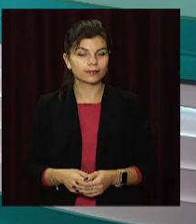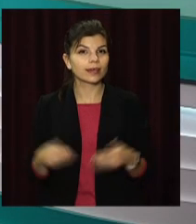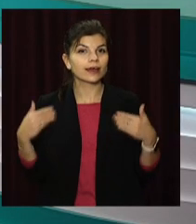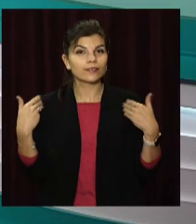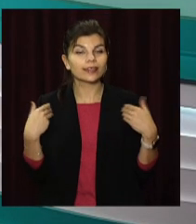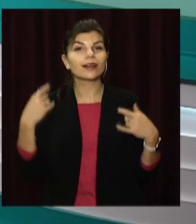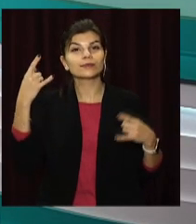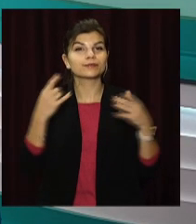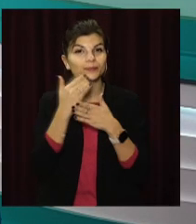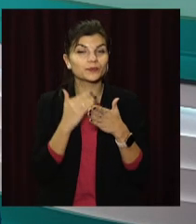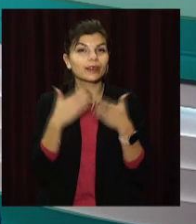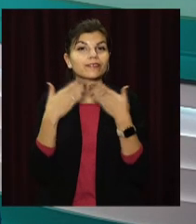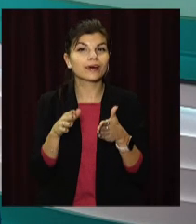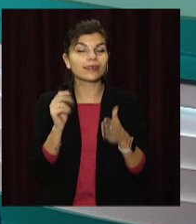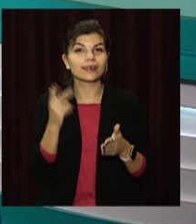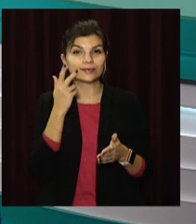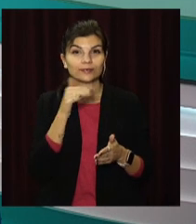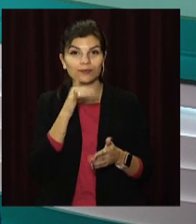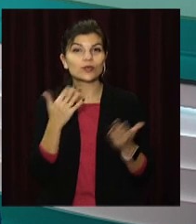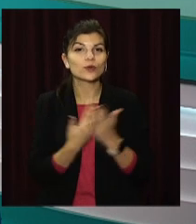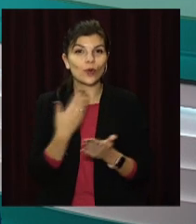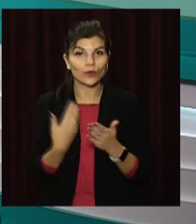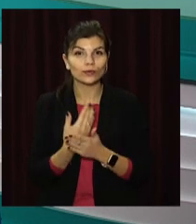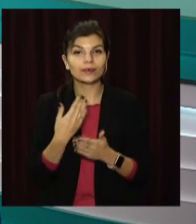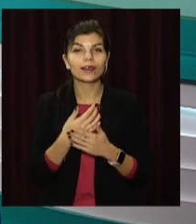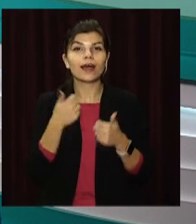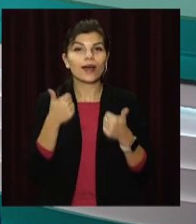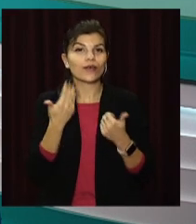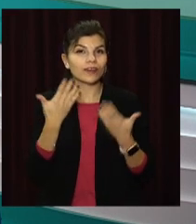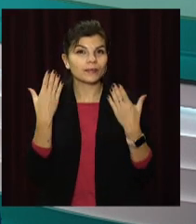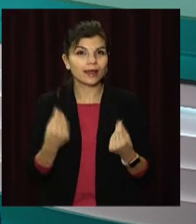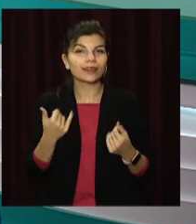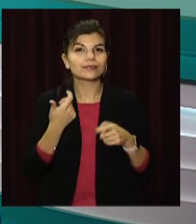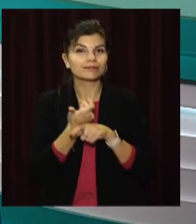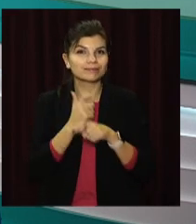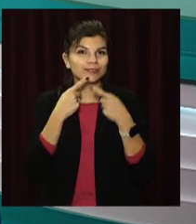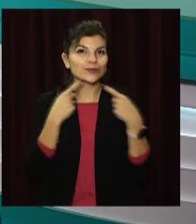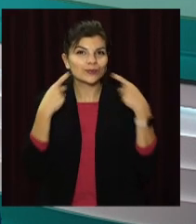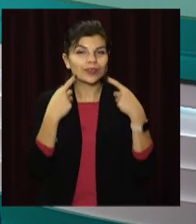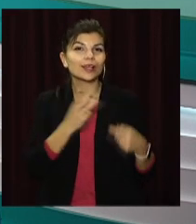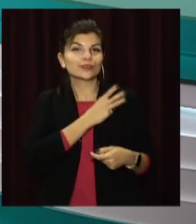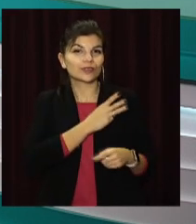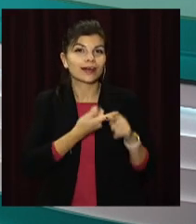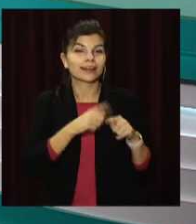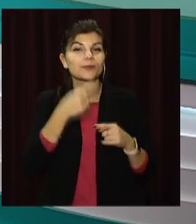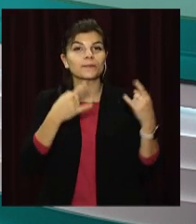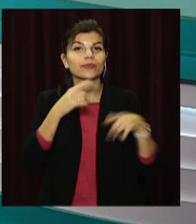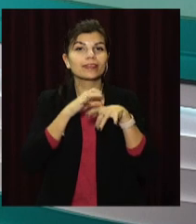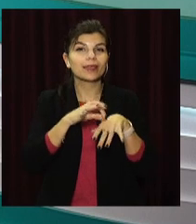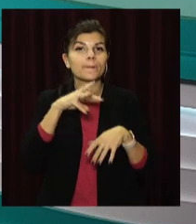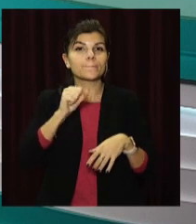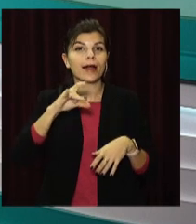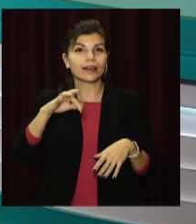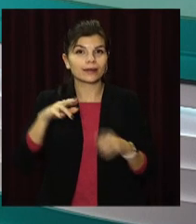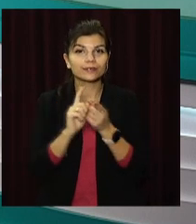Вітаю, вами телеканал «Відкритий», як завжди о цій порі новини. Гарного дня та щирих посмішок вам бажають Марія Требушенко та